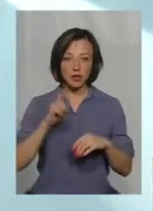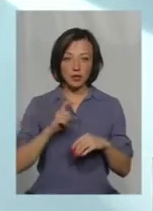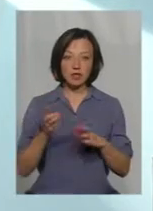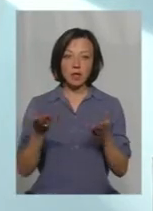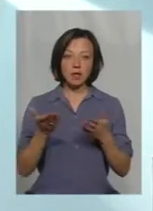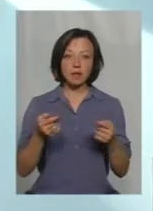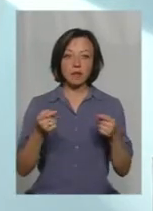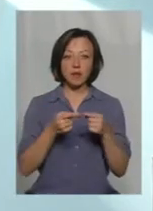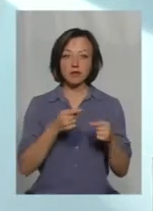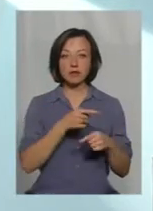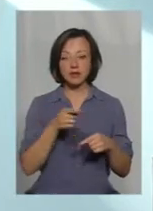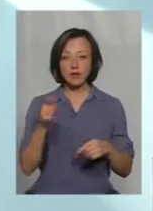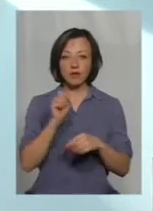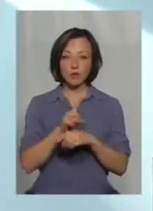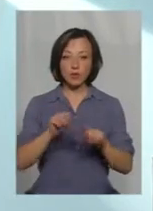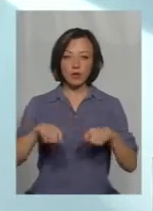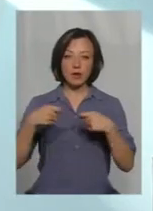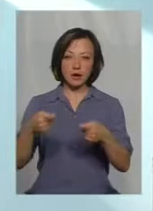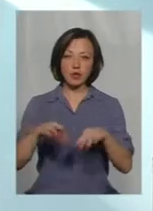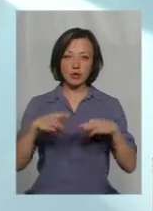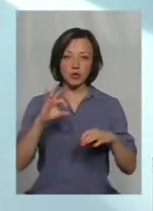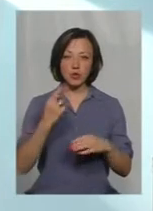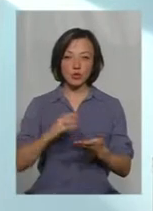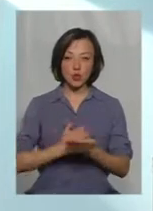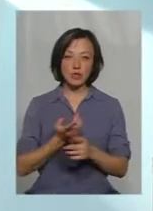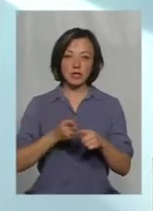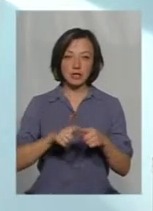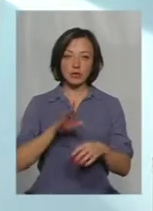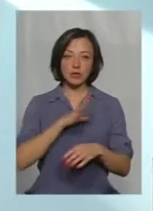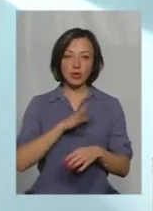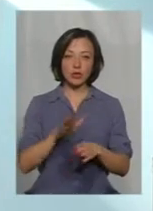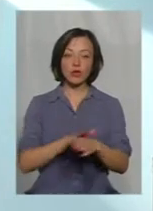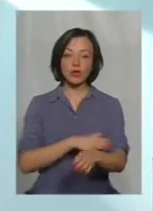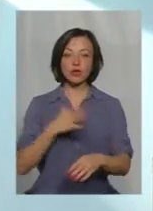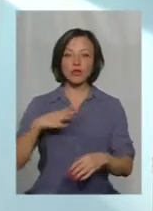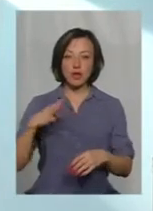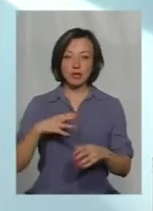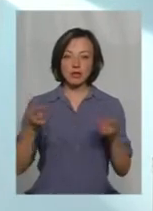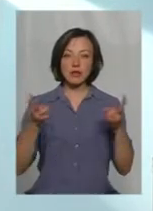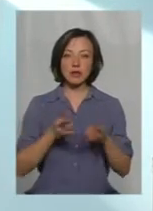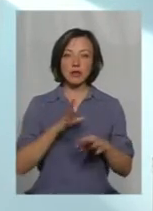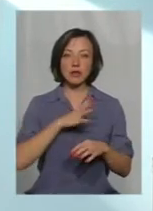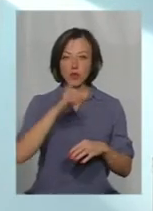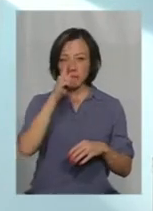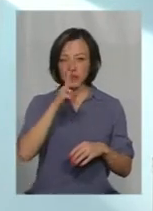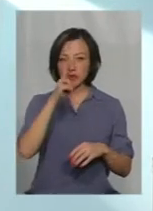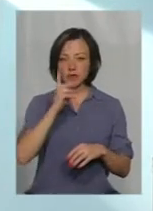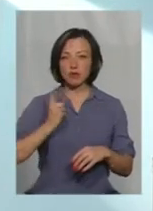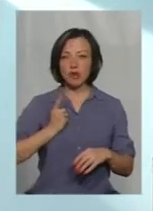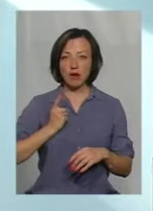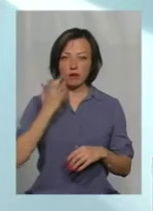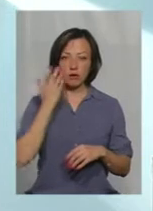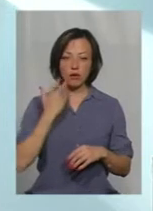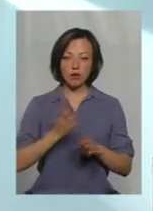з якимось певним часом ці функції передані були Мінсоцполітики. І це дійсно було дуже довго дочекатися. Це треба було місяць-два чекати,